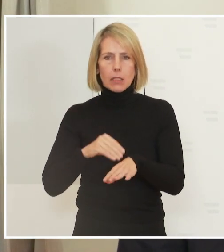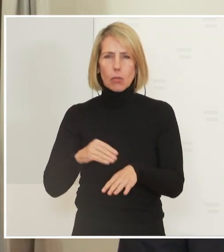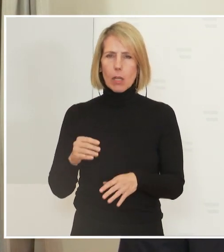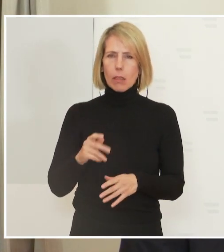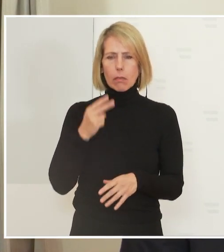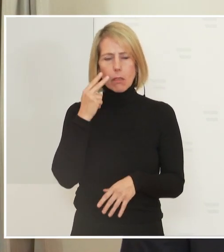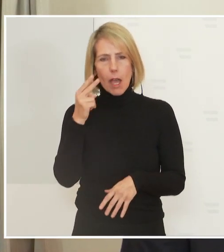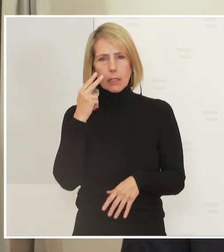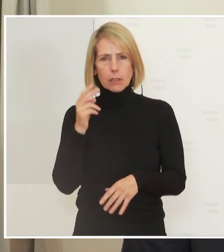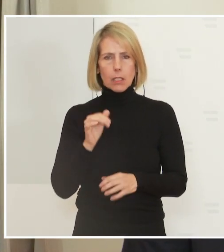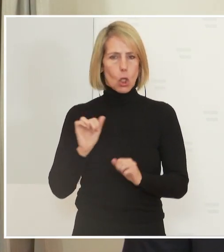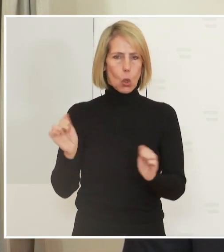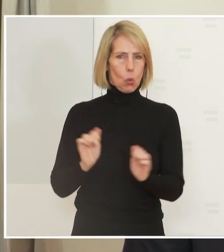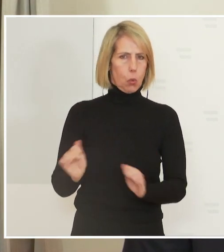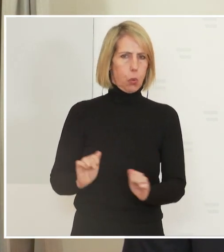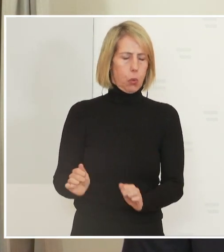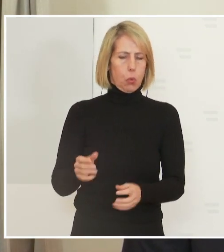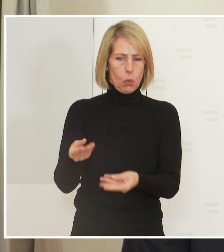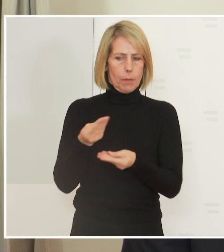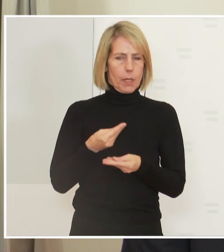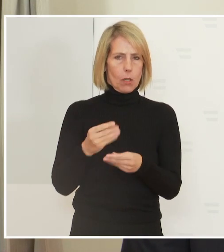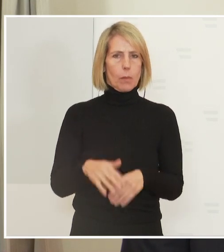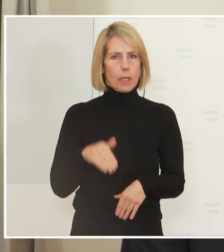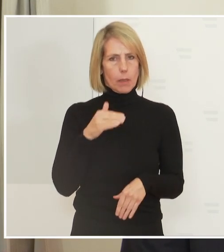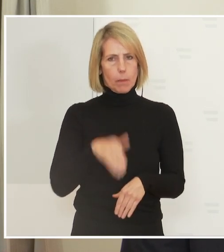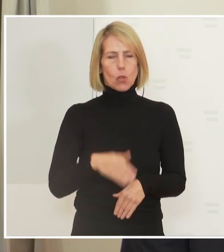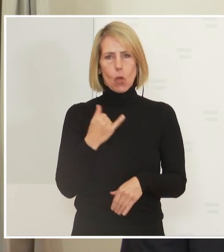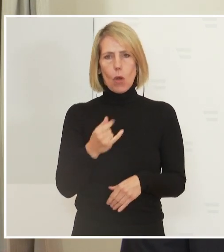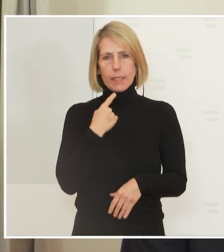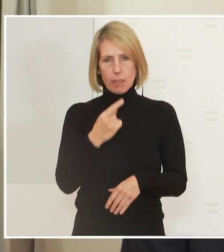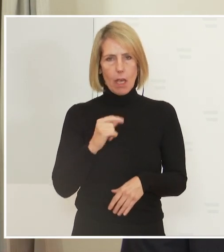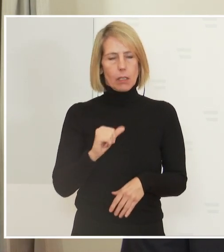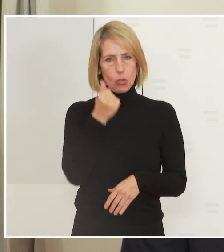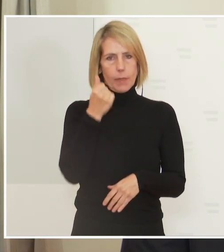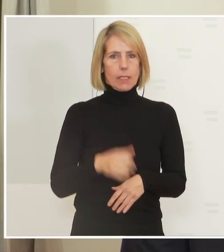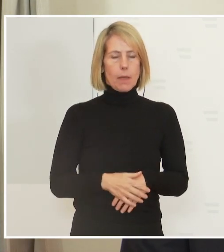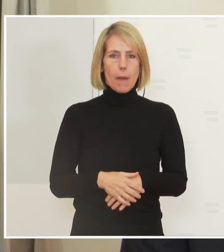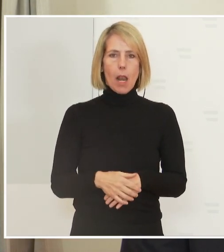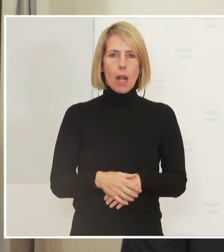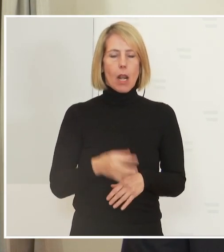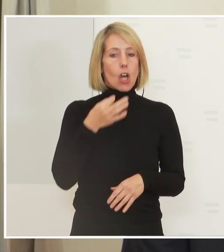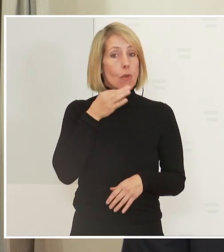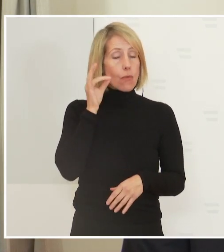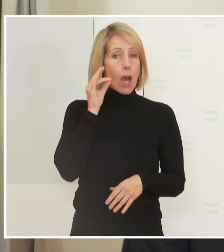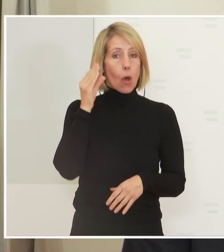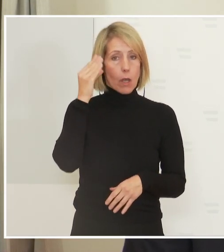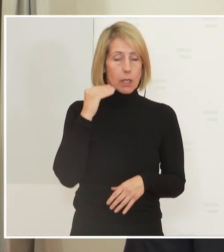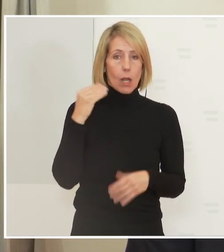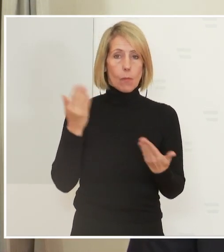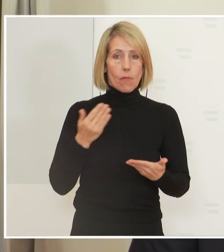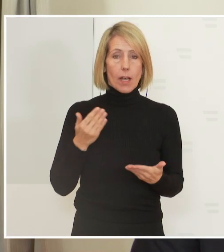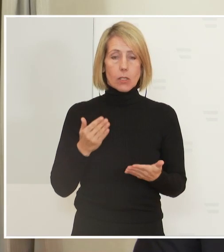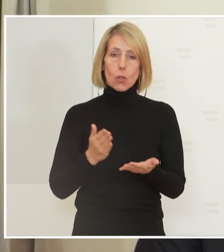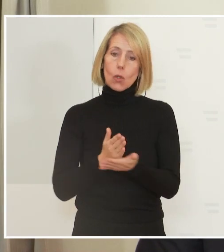die ich heute zum ersten Mal hier ansprechen möchte. Das Erste ist, dass Frauen glauben, dass